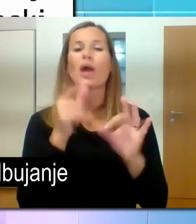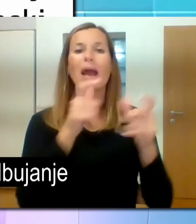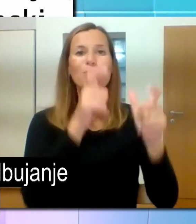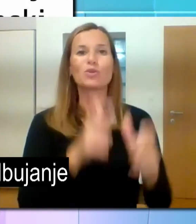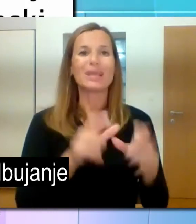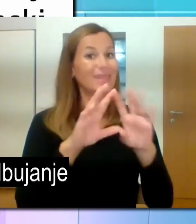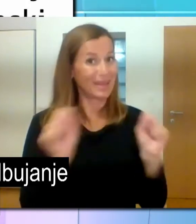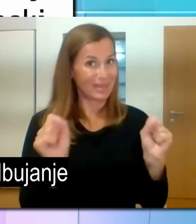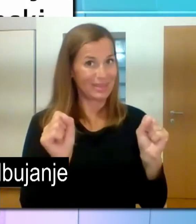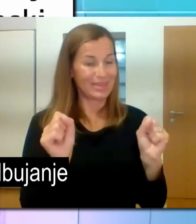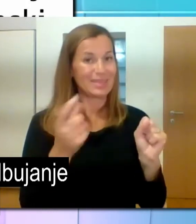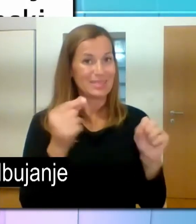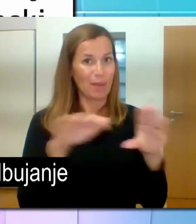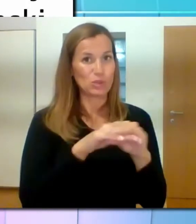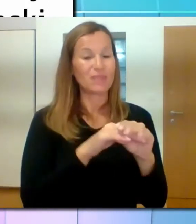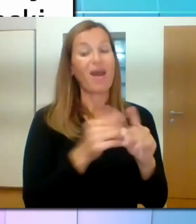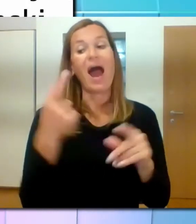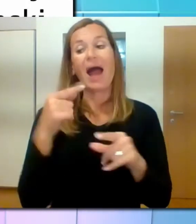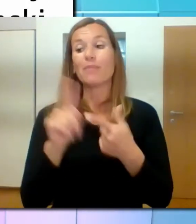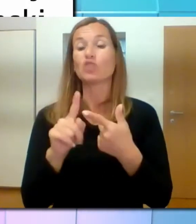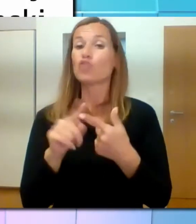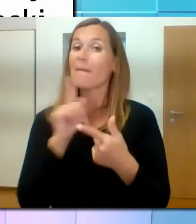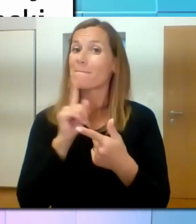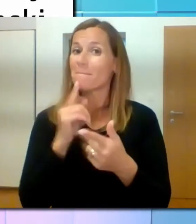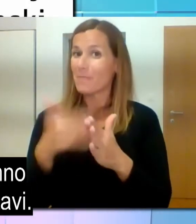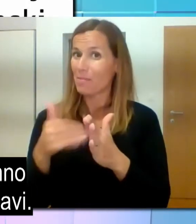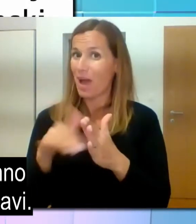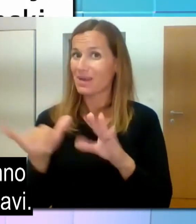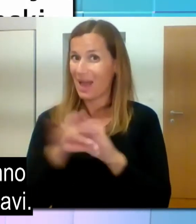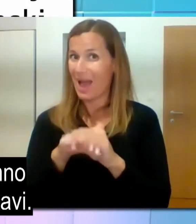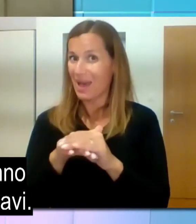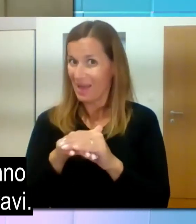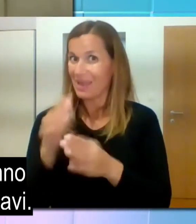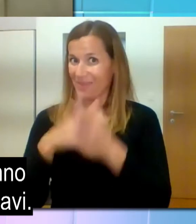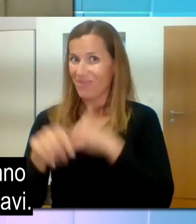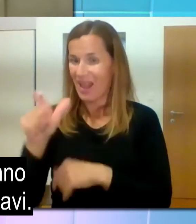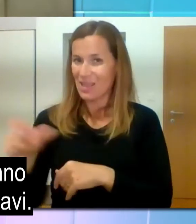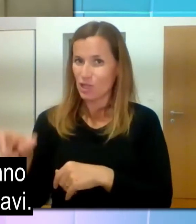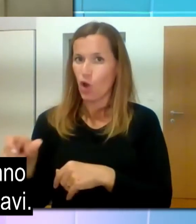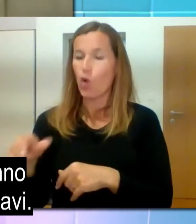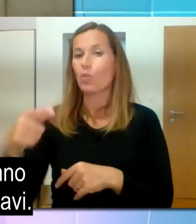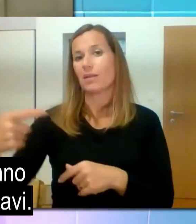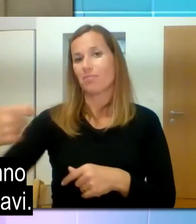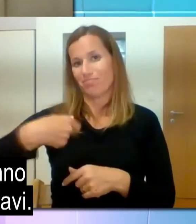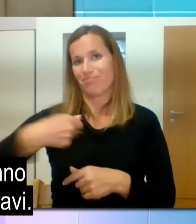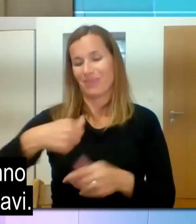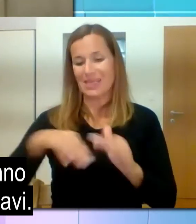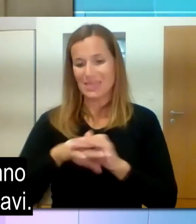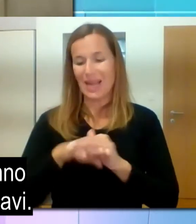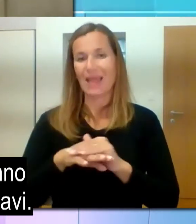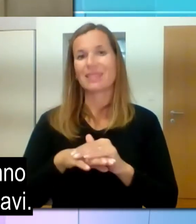za spodbojne zaposlovanje invalidov. Fantastičen uvid v ta izjemno kvaliteten